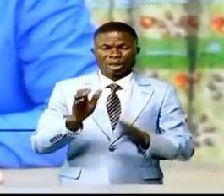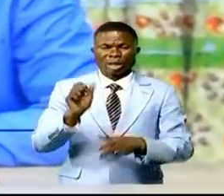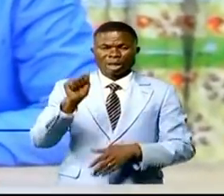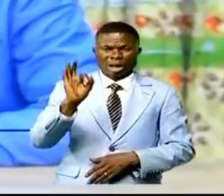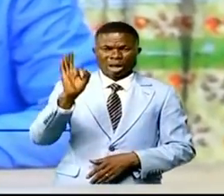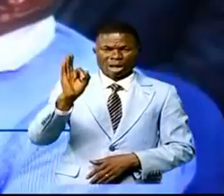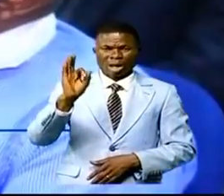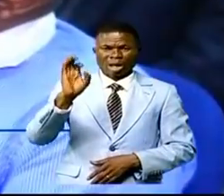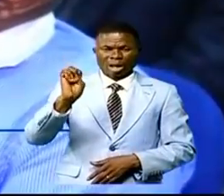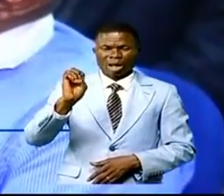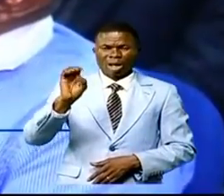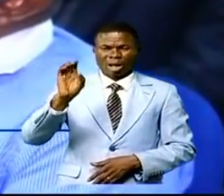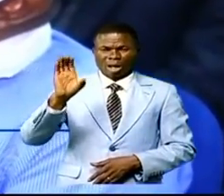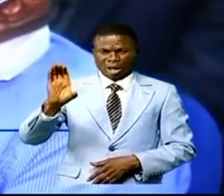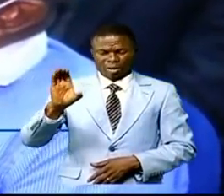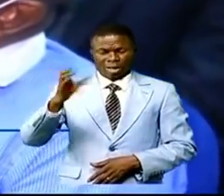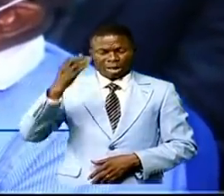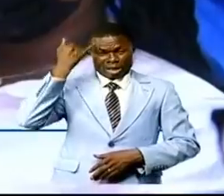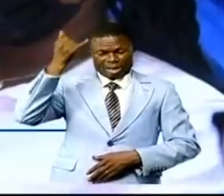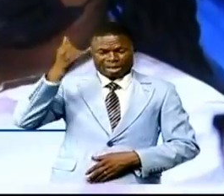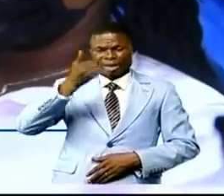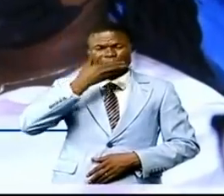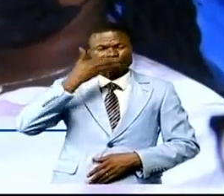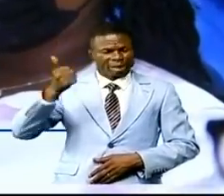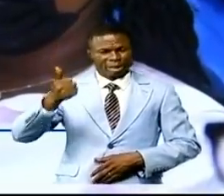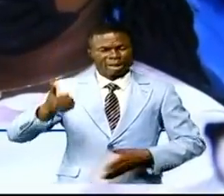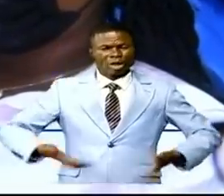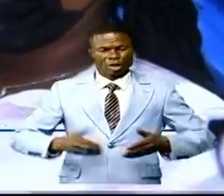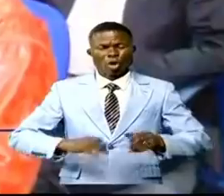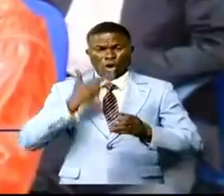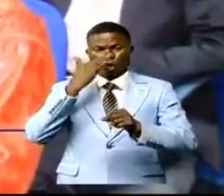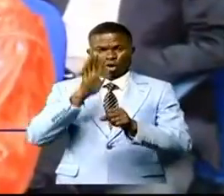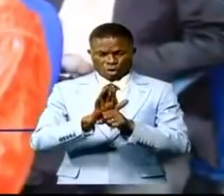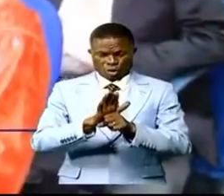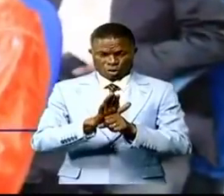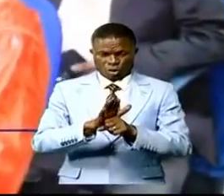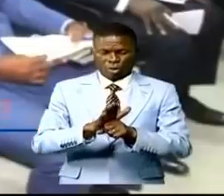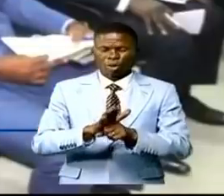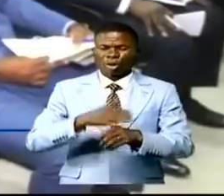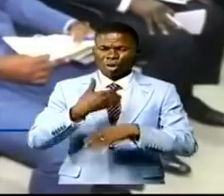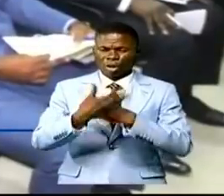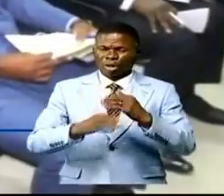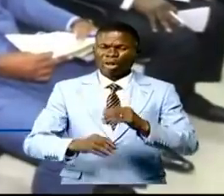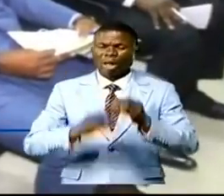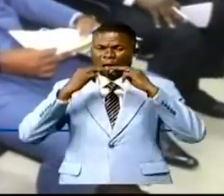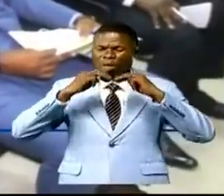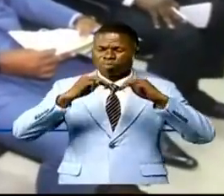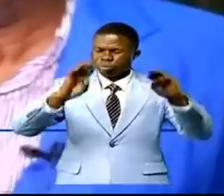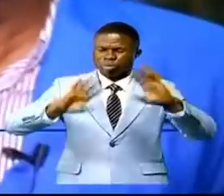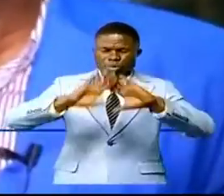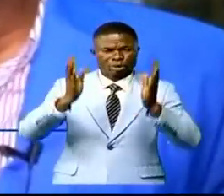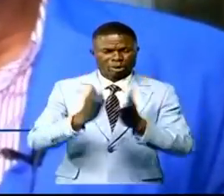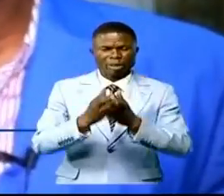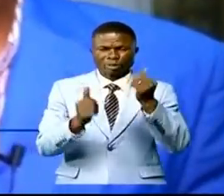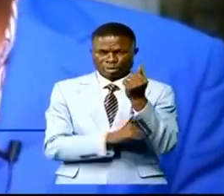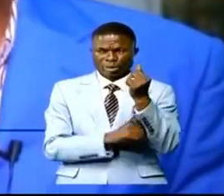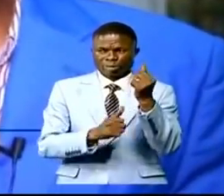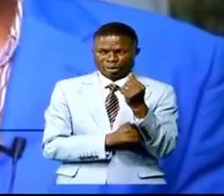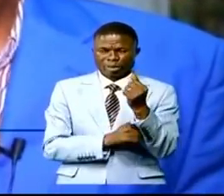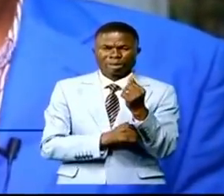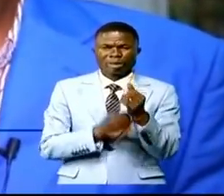John Conon, salue cette nouvelle initiative et promet de répercuter le message. La FEC a un rôle